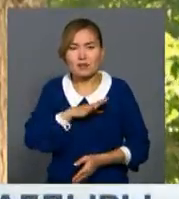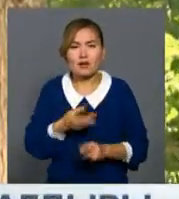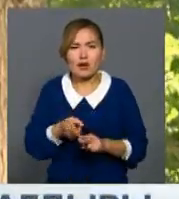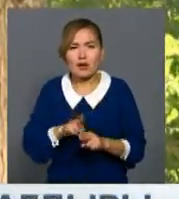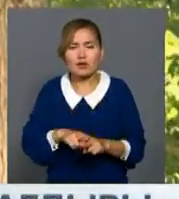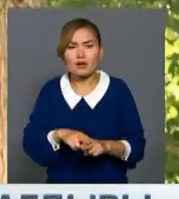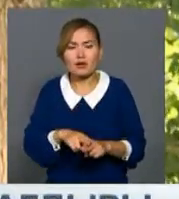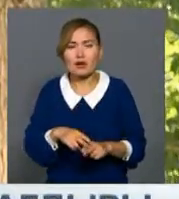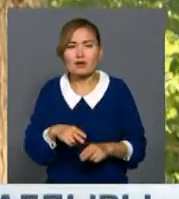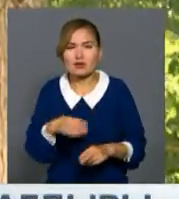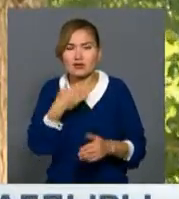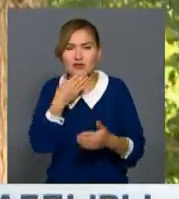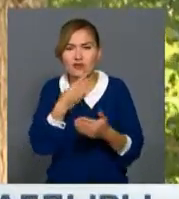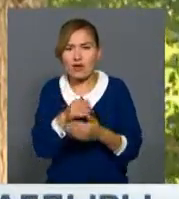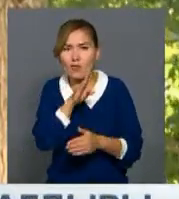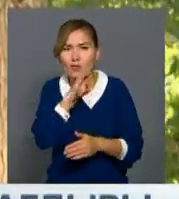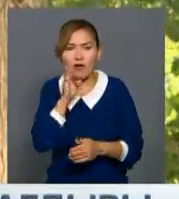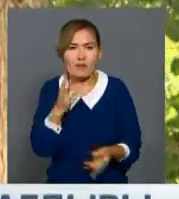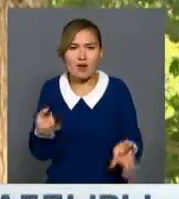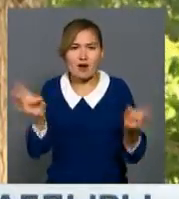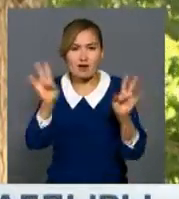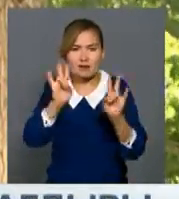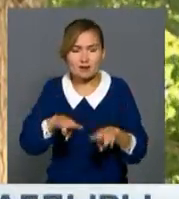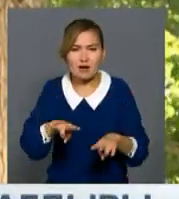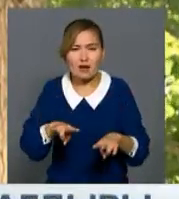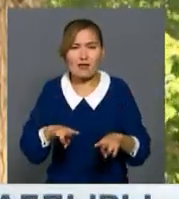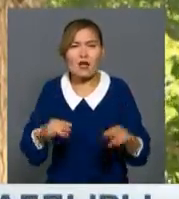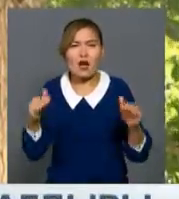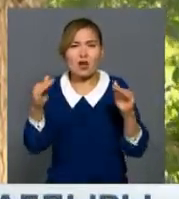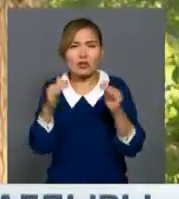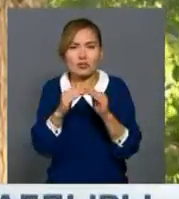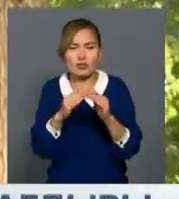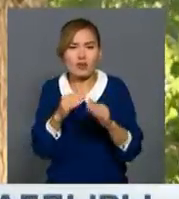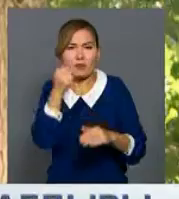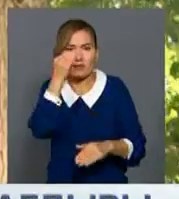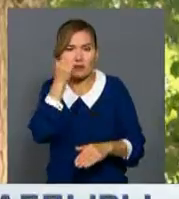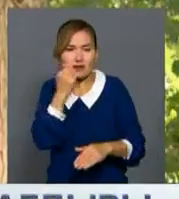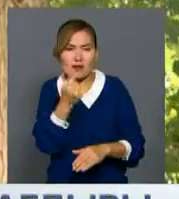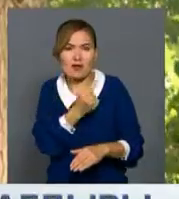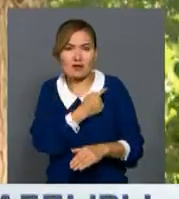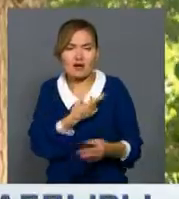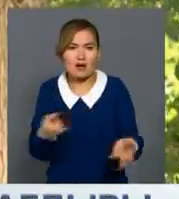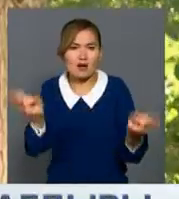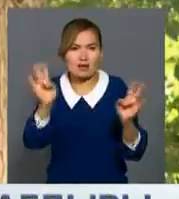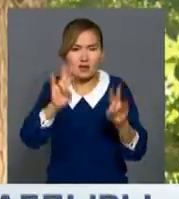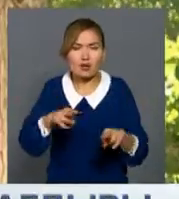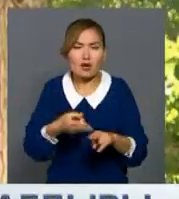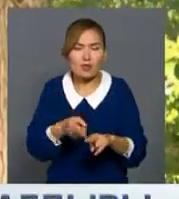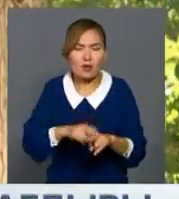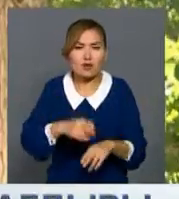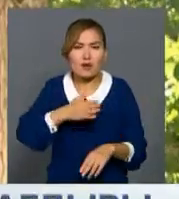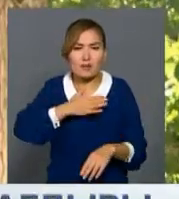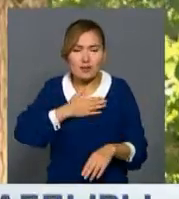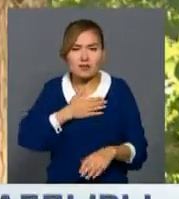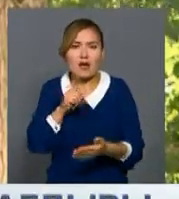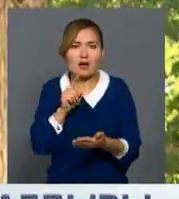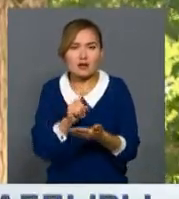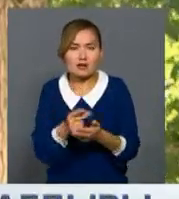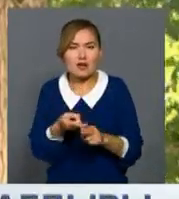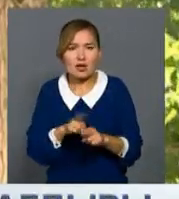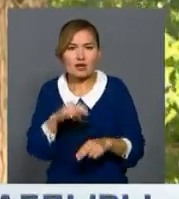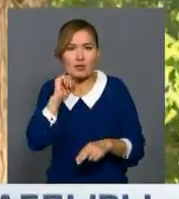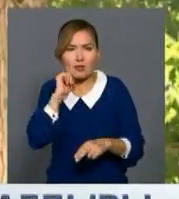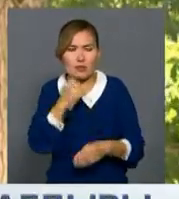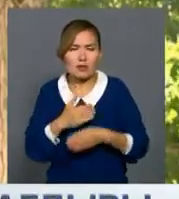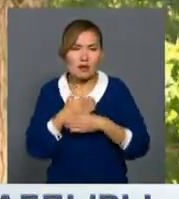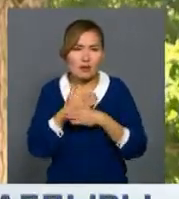арзан отырмыз. Осы атананың әрекетісінің тануы